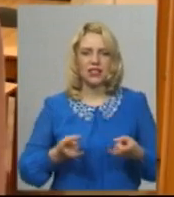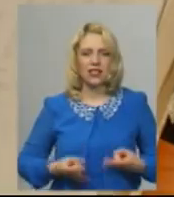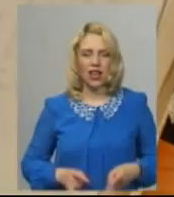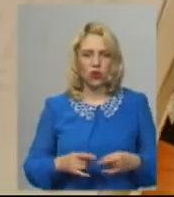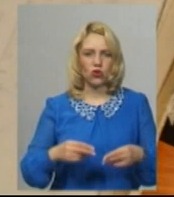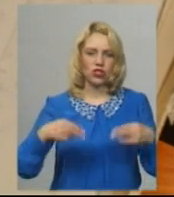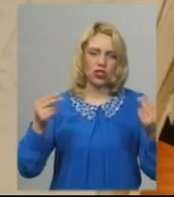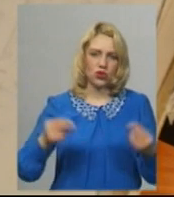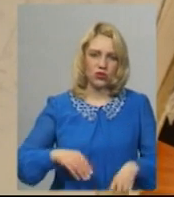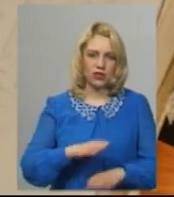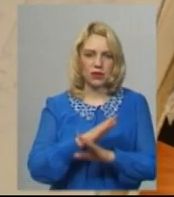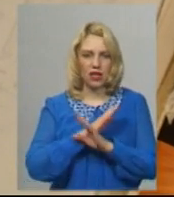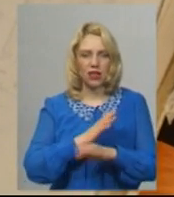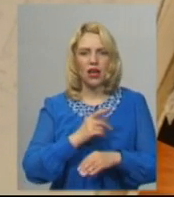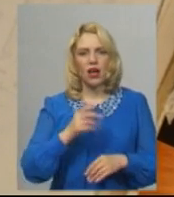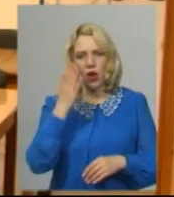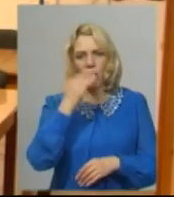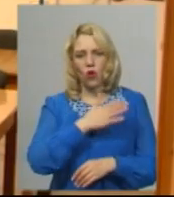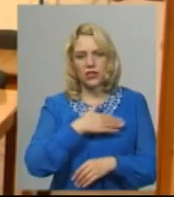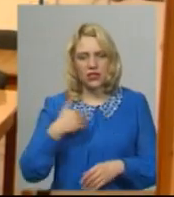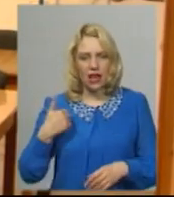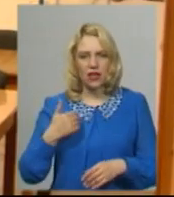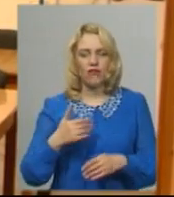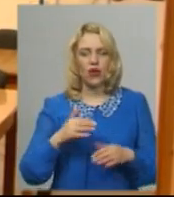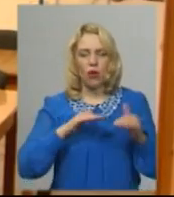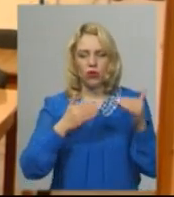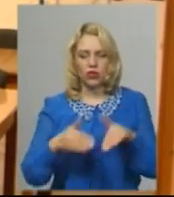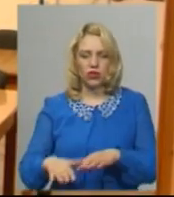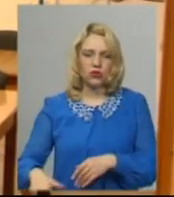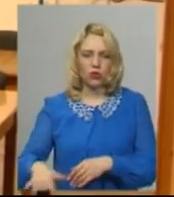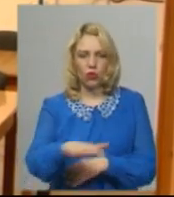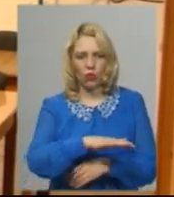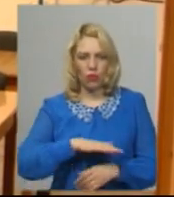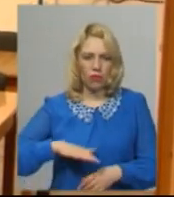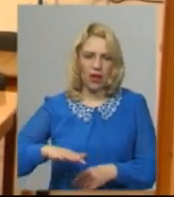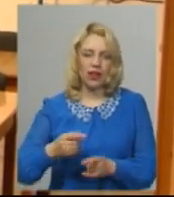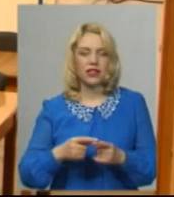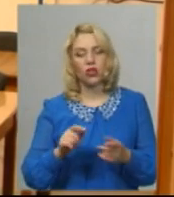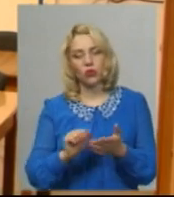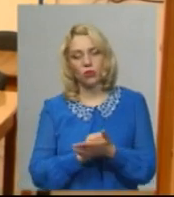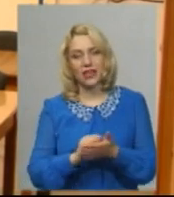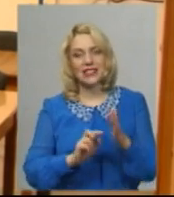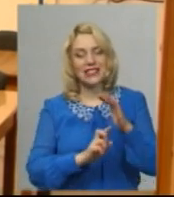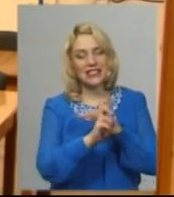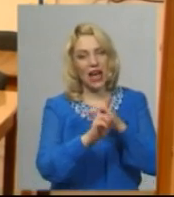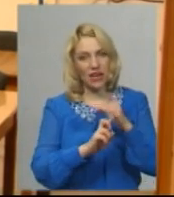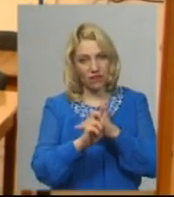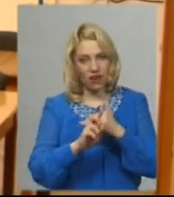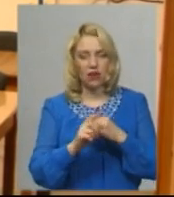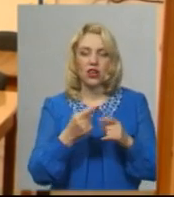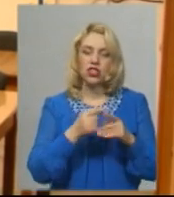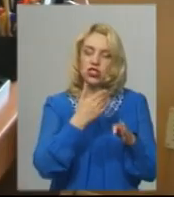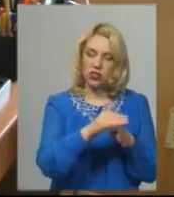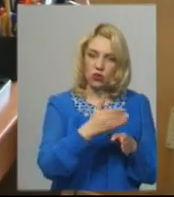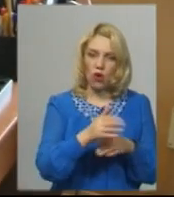шлюбів, смертей, костелів Подільської губернії. Документи церков оцифровані частково, документи костелів оцифровані